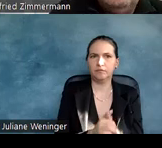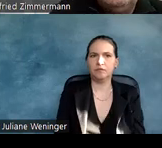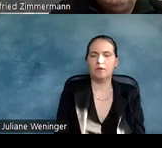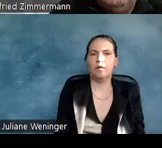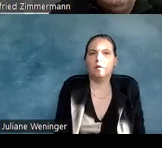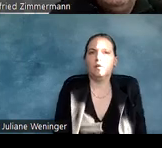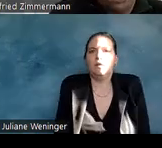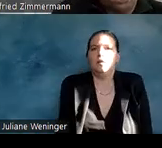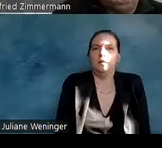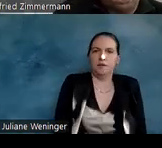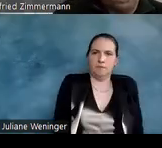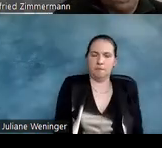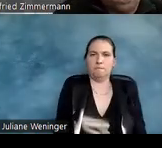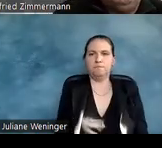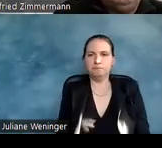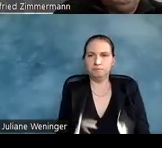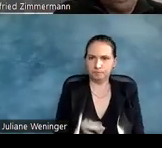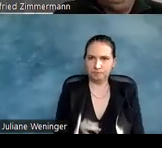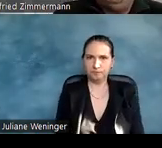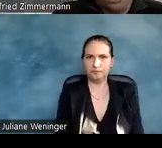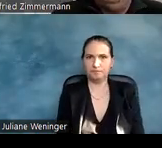Das ist schon das dritte